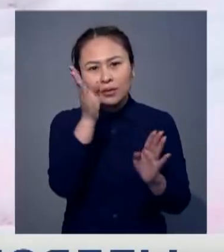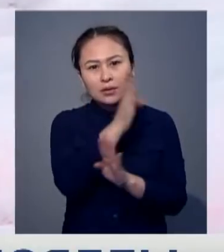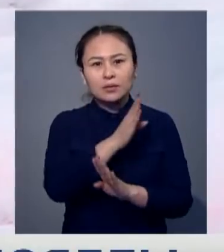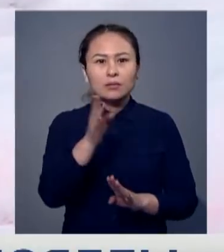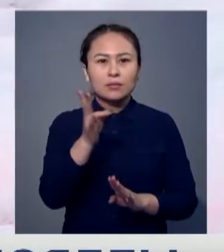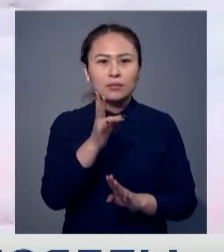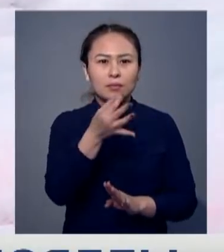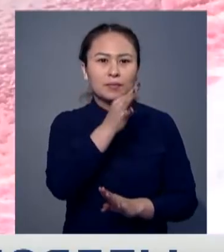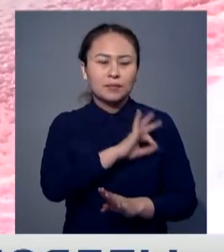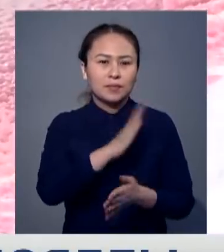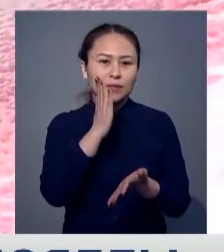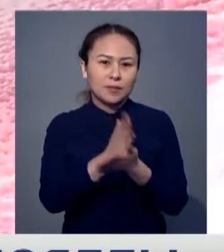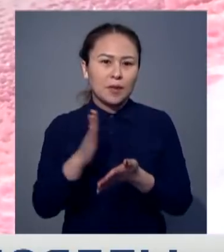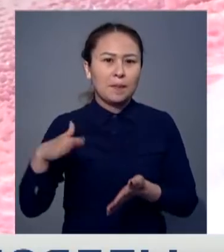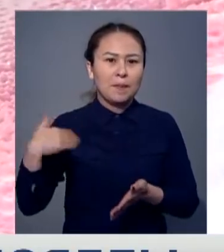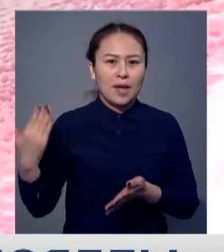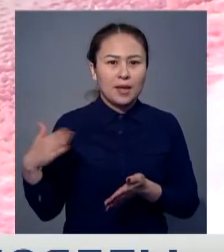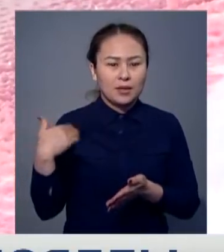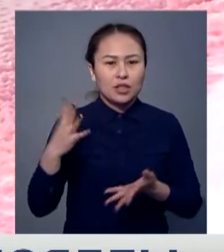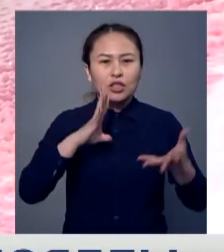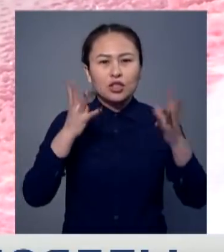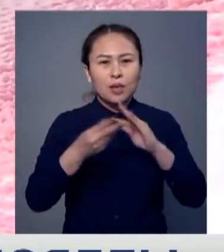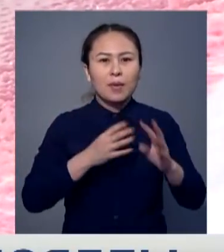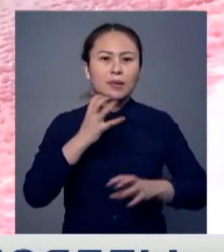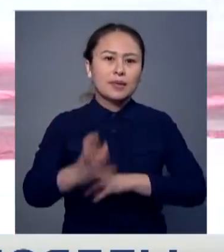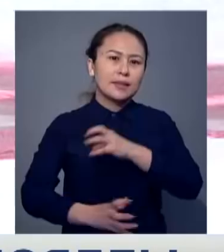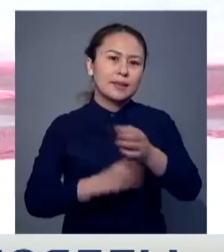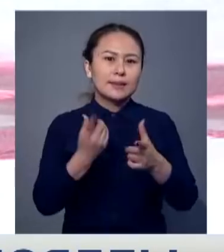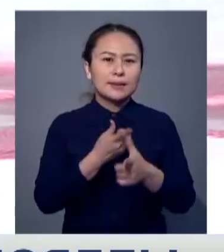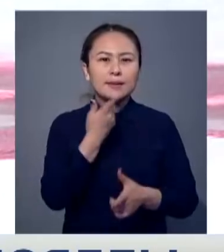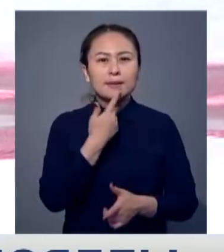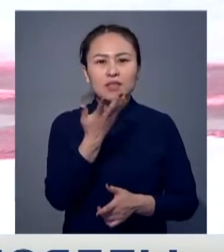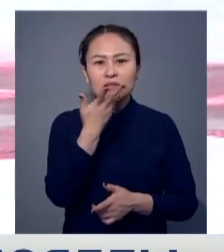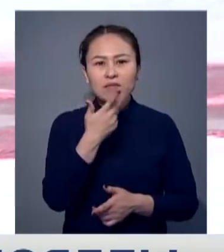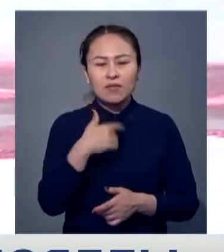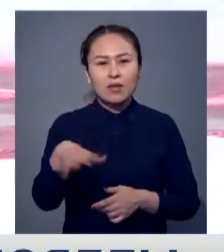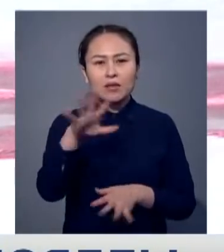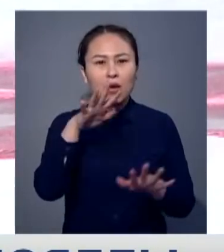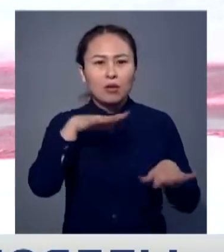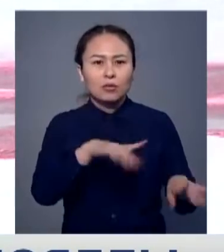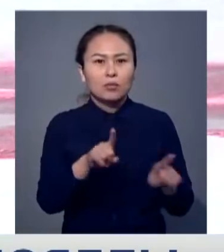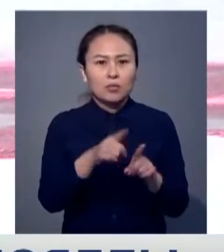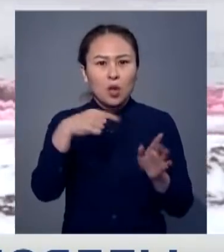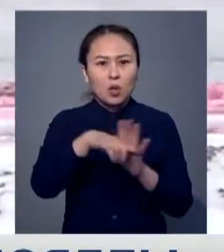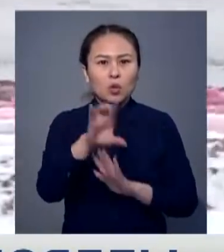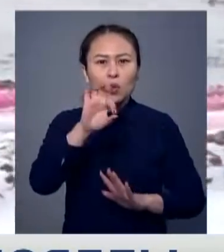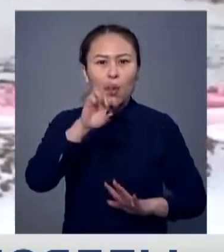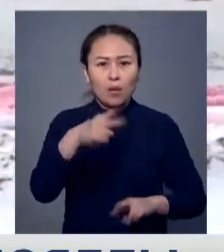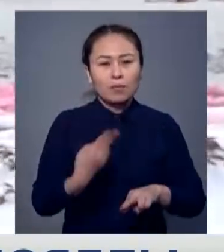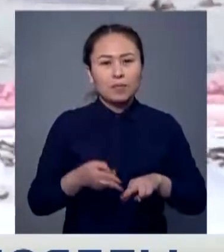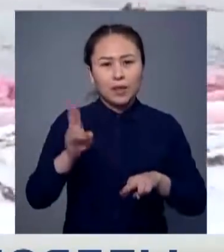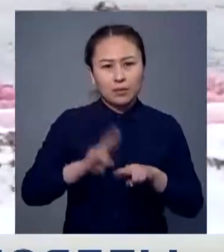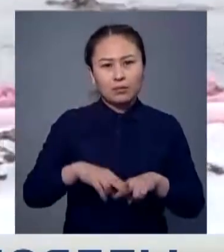тұныстанудың өте пайдалы екен айтады. Жалп әлемдегі қызғылт көлдердің барлығы тұзды болып келедекен,